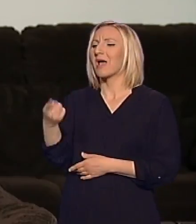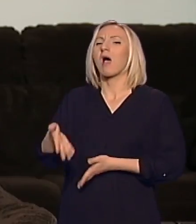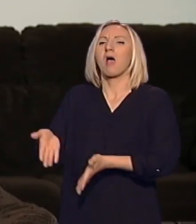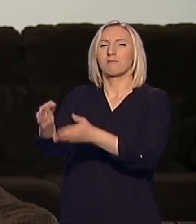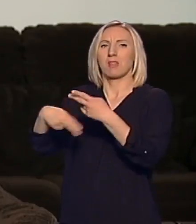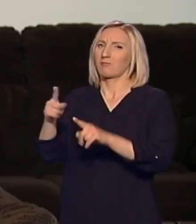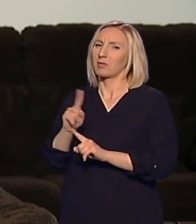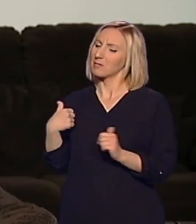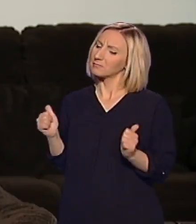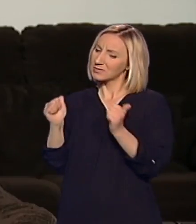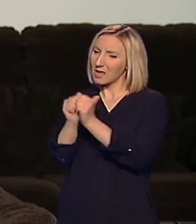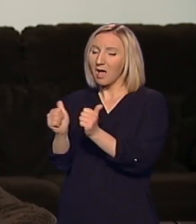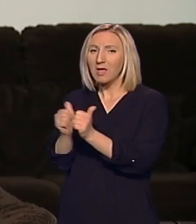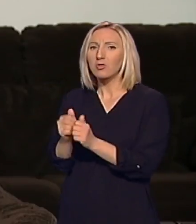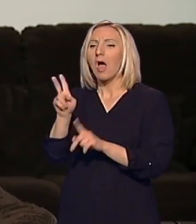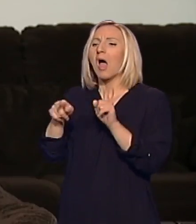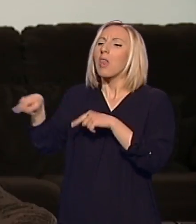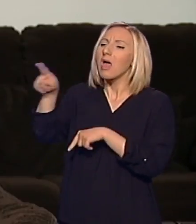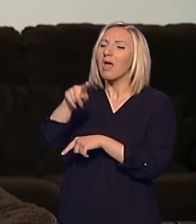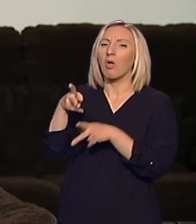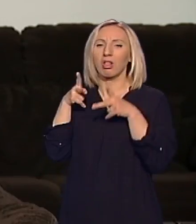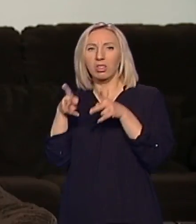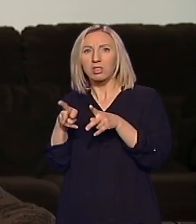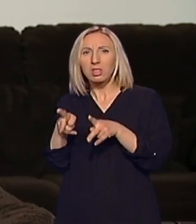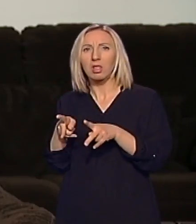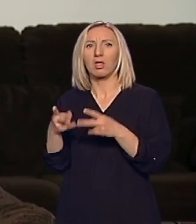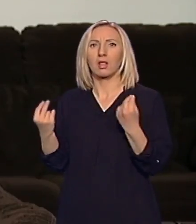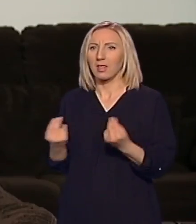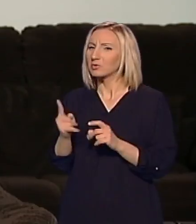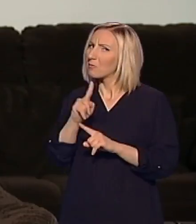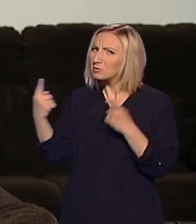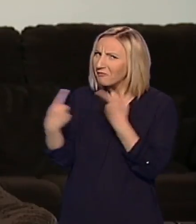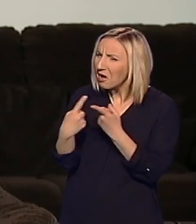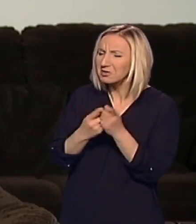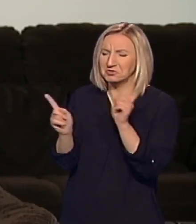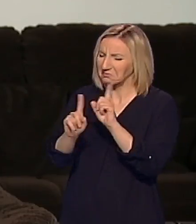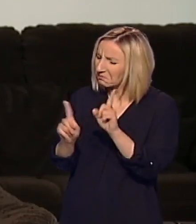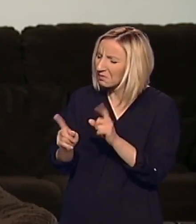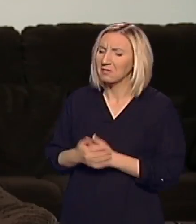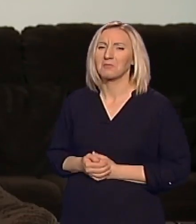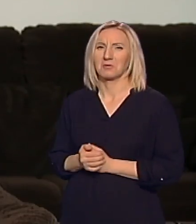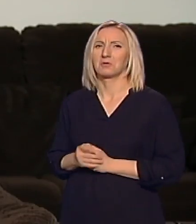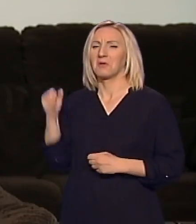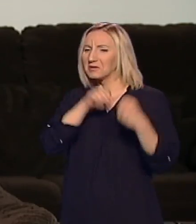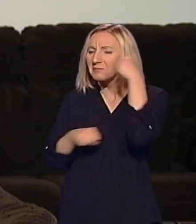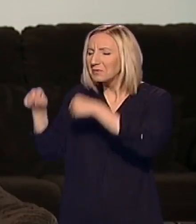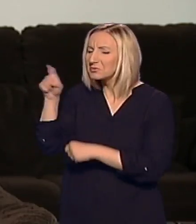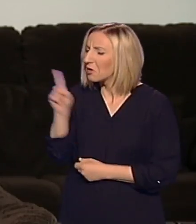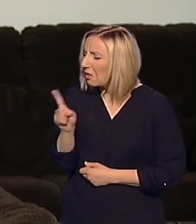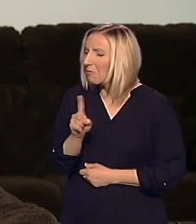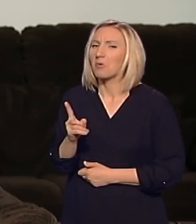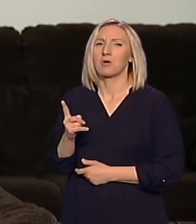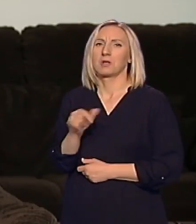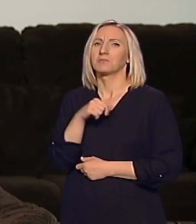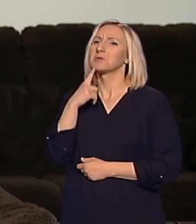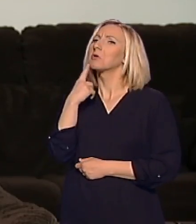Ali ako nekomu se ruga ili nešto, nemoj da se svađaš, nemoj da se biješ ili nešto,